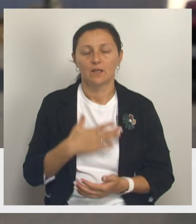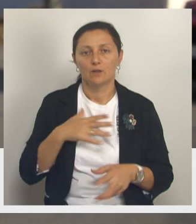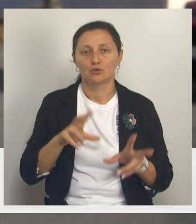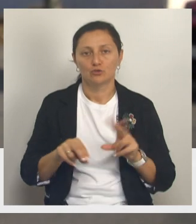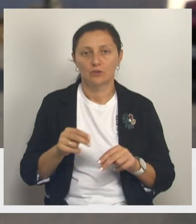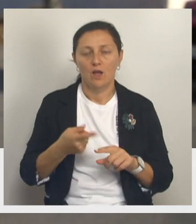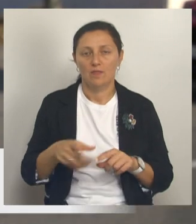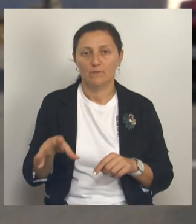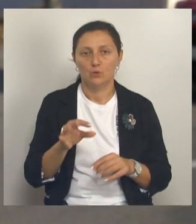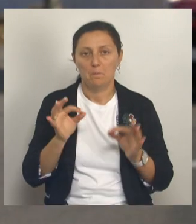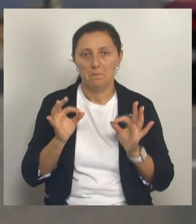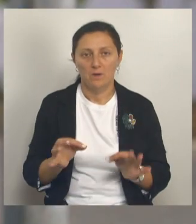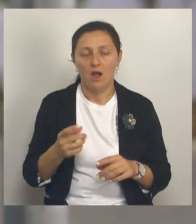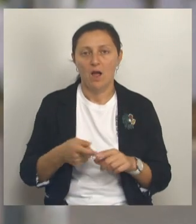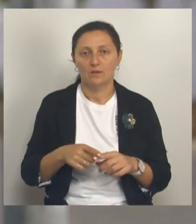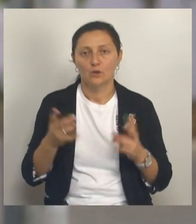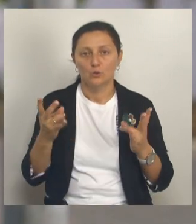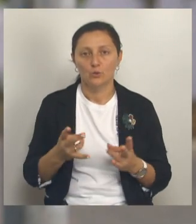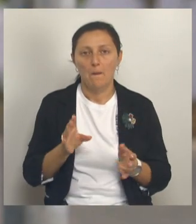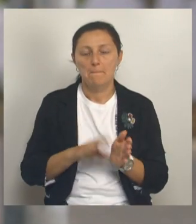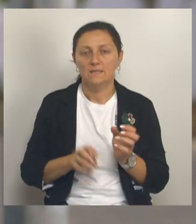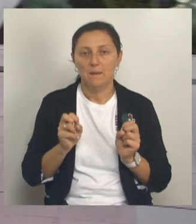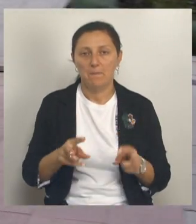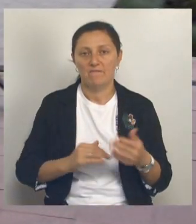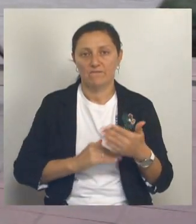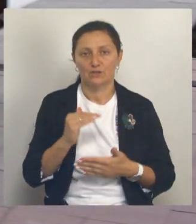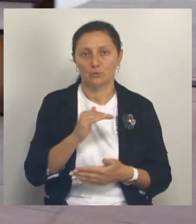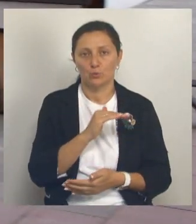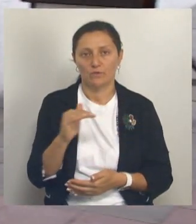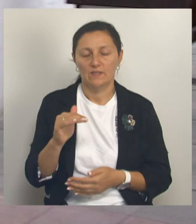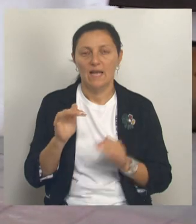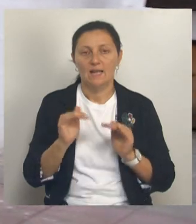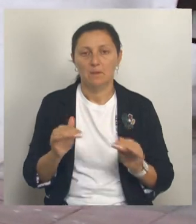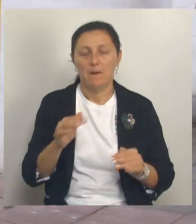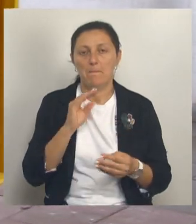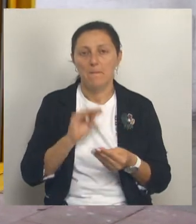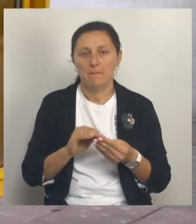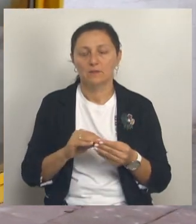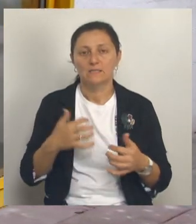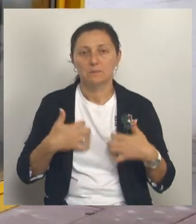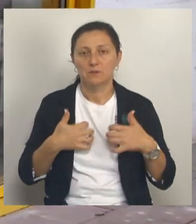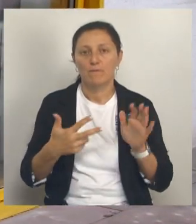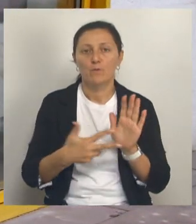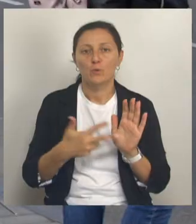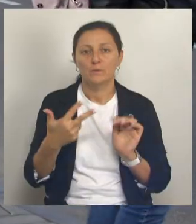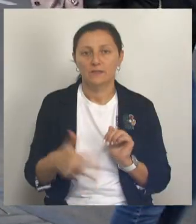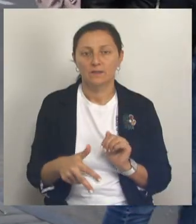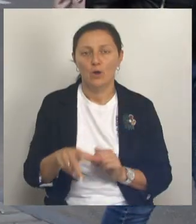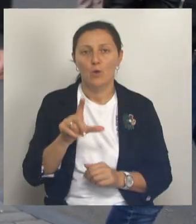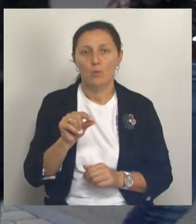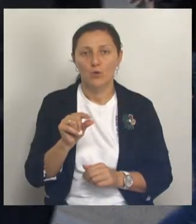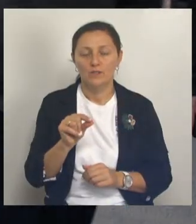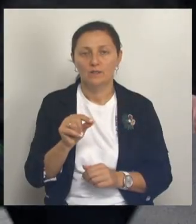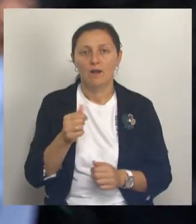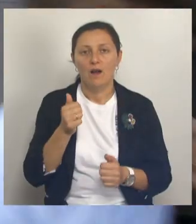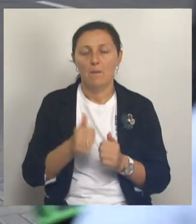все обосновано и это все нужно. Безопасность на высшем уровне. Ребята, как и прежде, спешат на занятия к 8.30. По понедельникам –